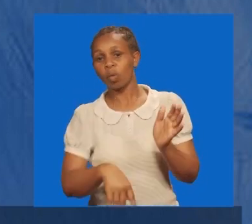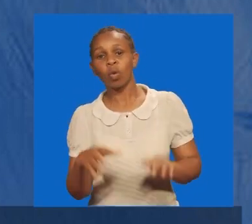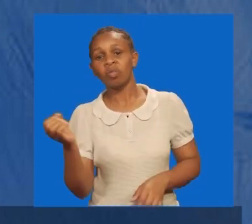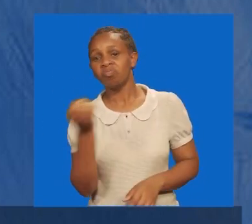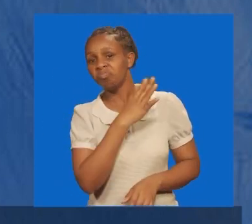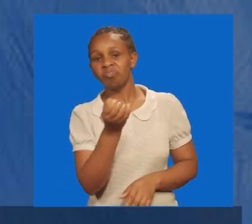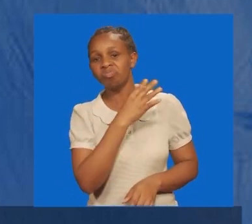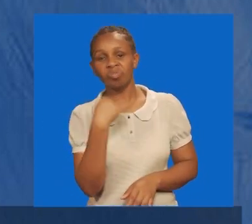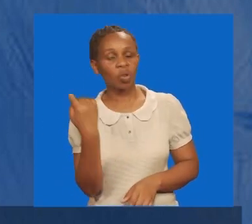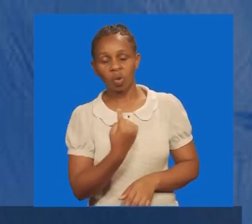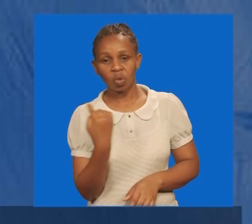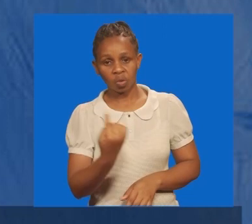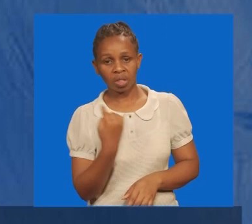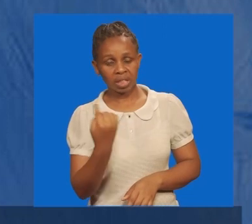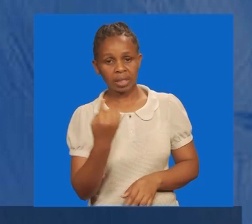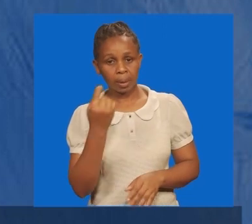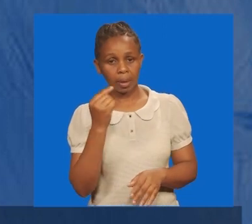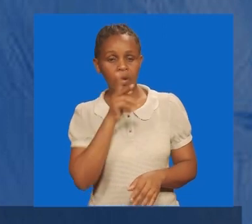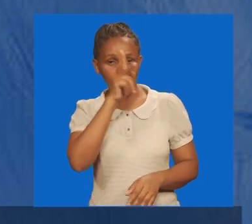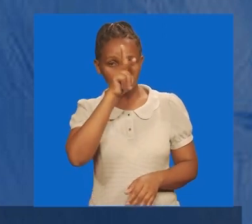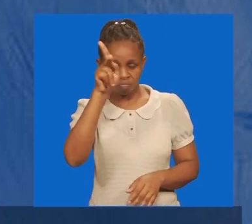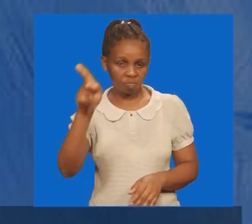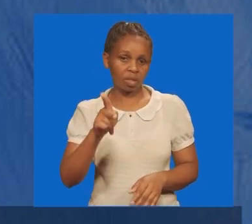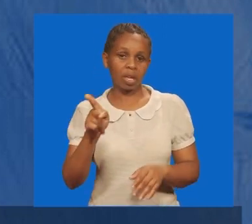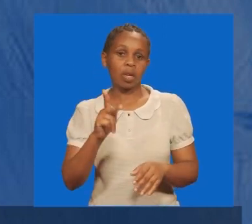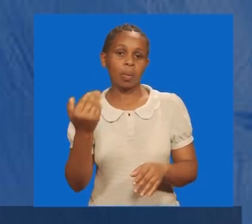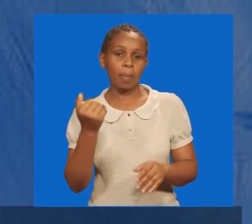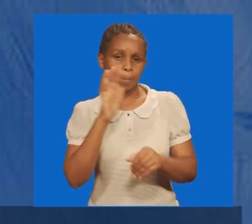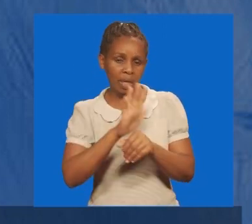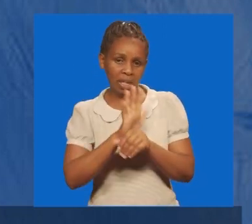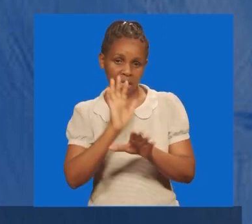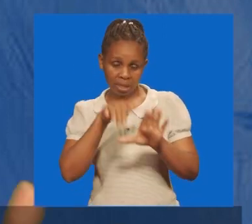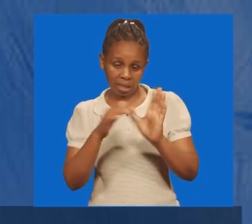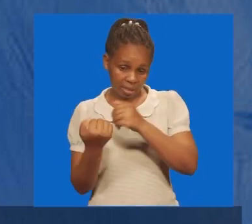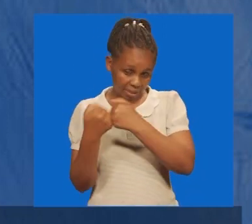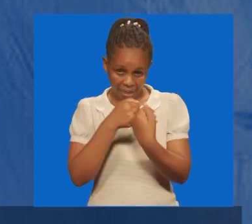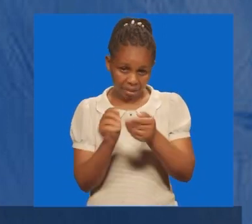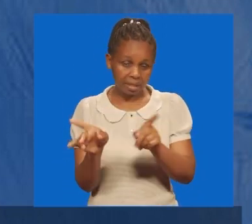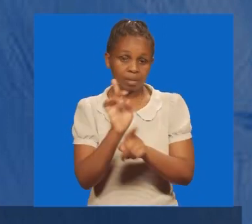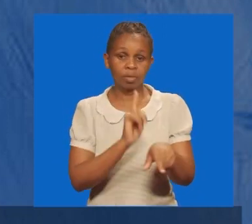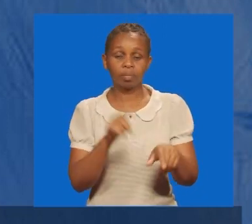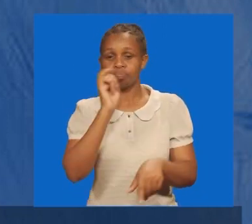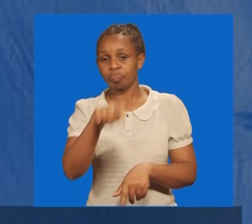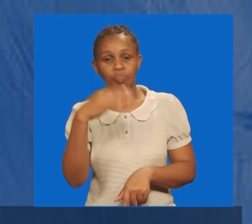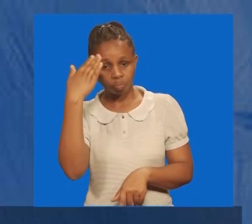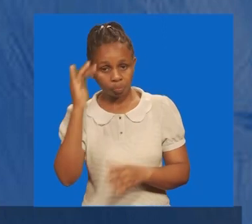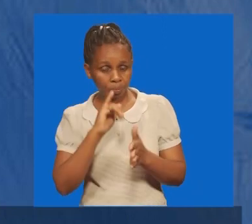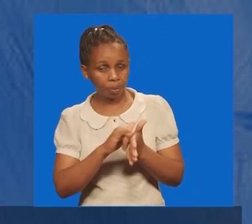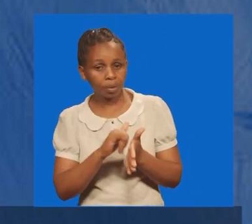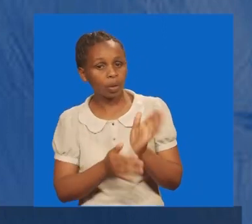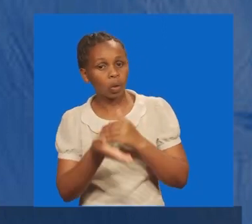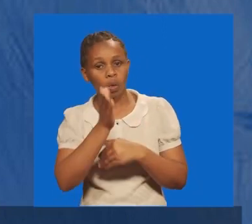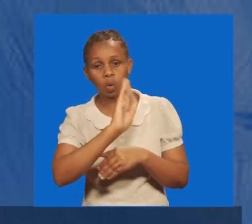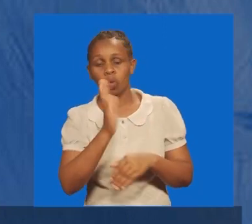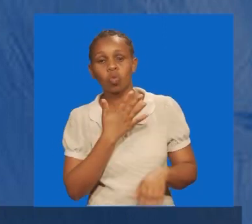sana wakati wameingia katika changamoto, ama katika shida, lakini ni vizuri tujua ya kwamba, na